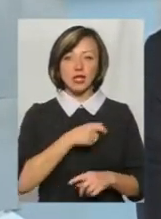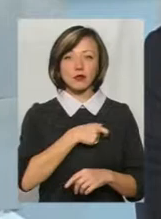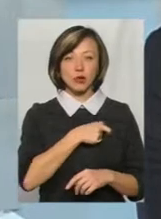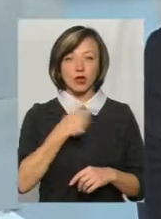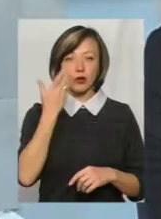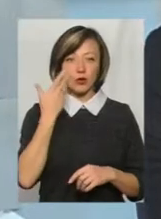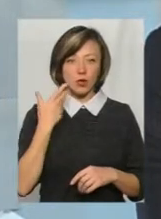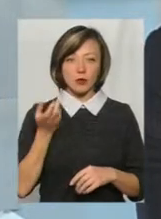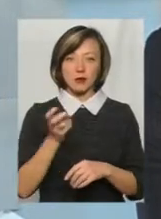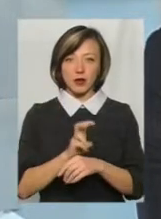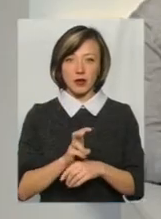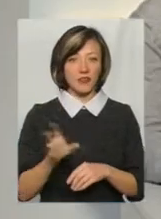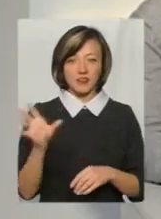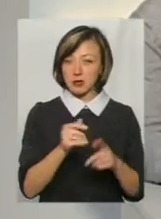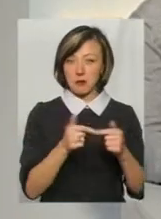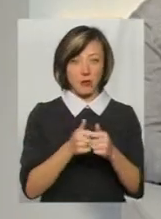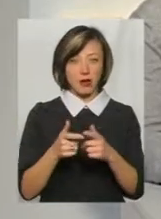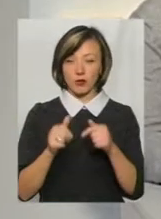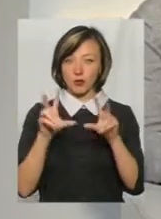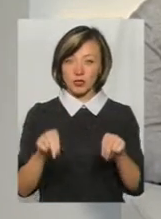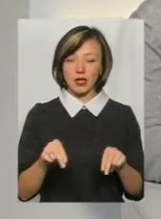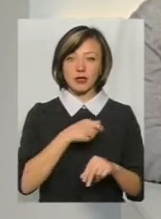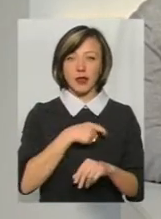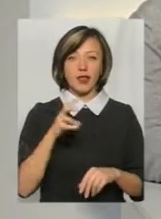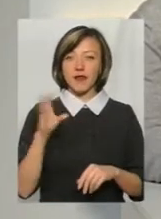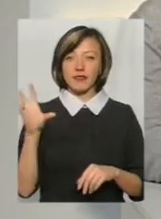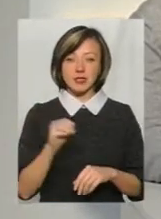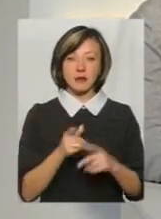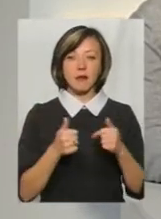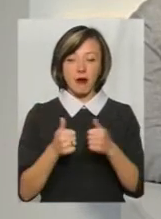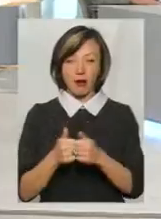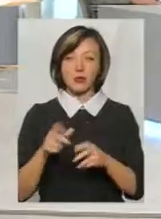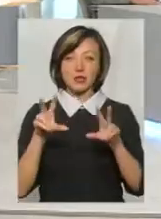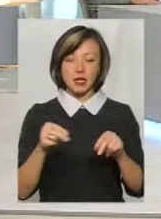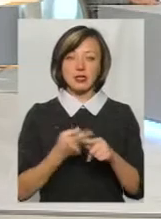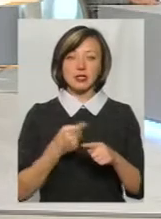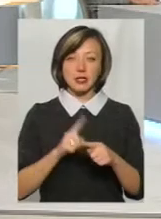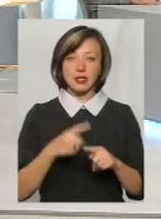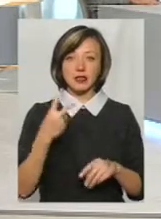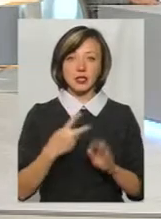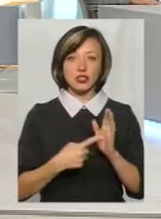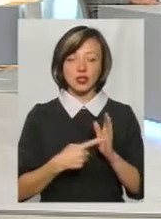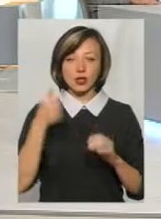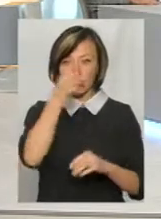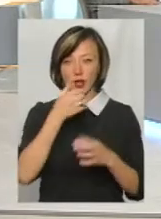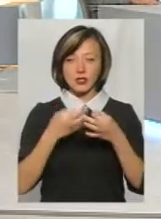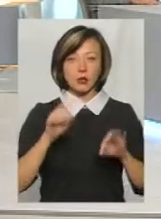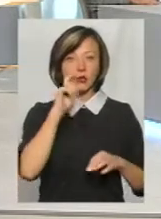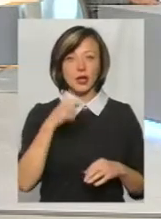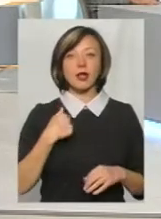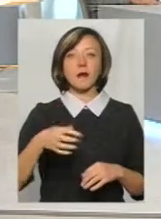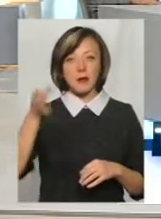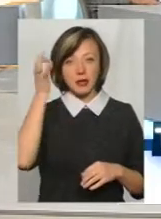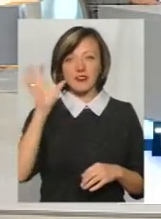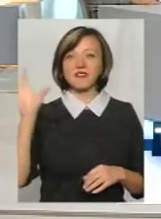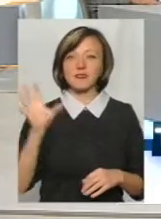йшли... Ну, всі партії обіцяли, і всі депутати обіцяли. Я думаю, ну, не всі партії обіцяли, але більшість... Це вже 26 років незалежності України, наскільки я пам'ятаю,